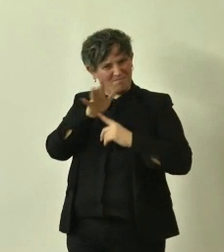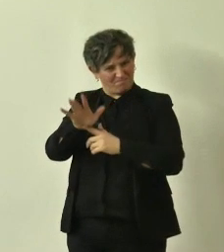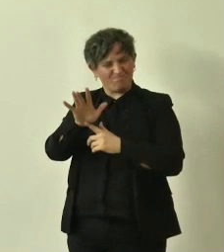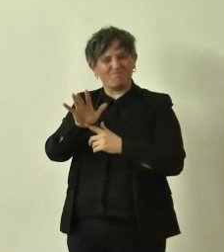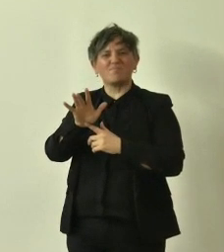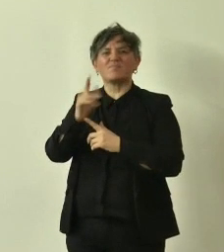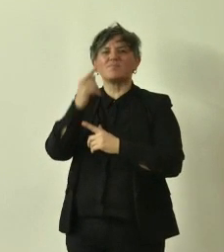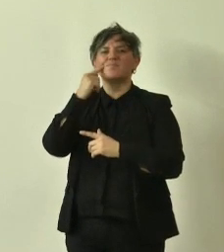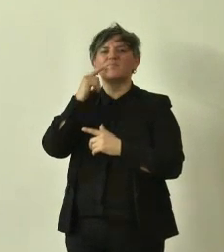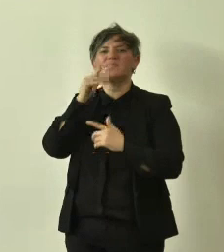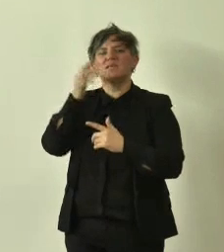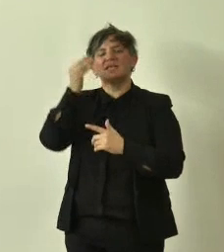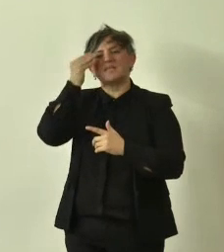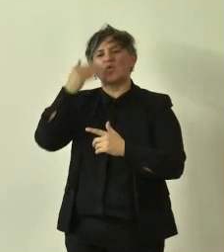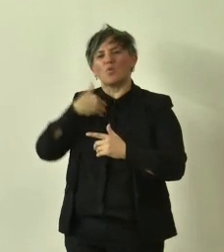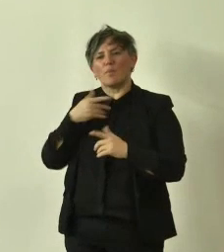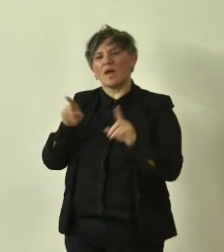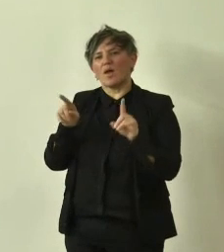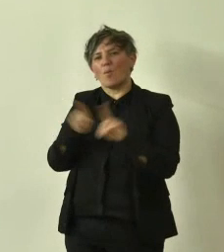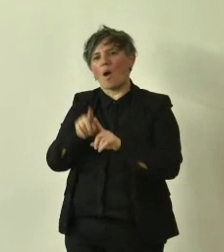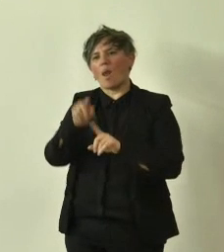monumentalità di un albero